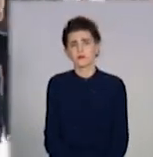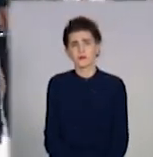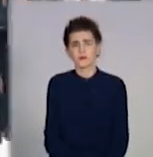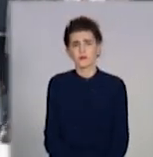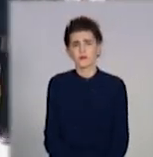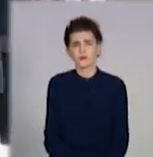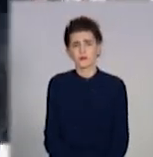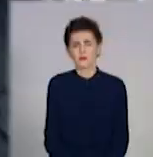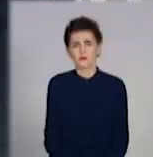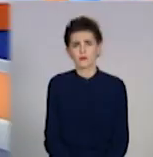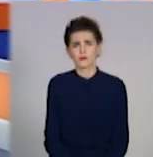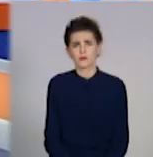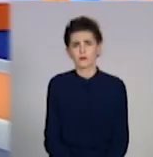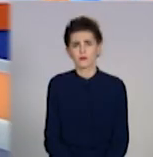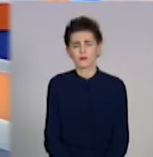Донбас.